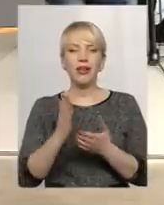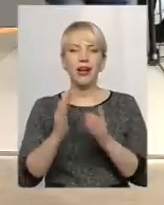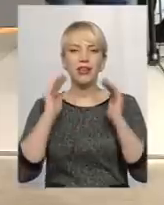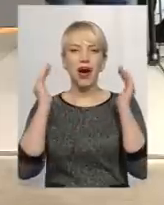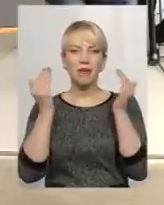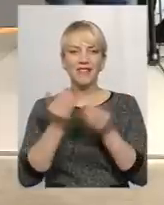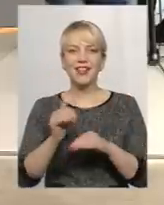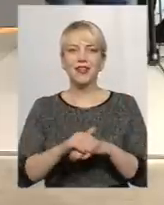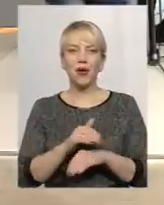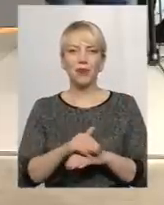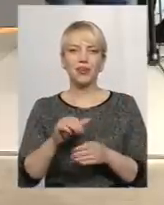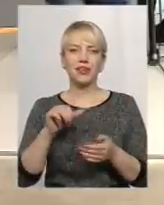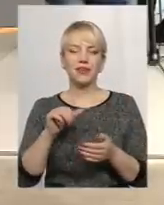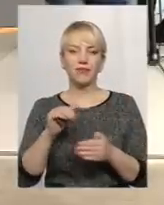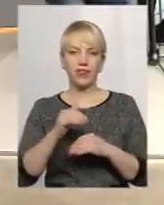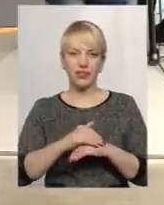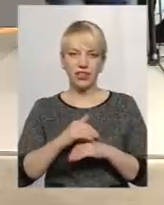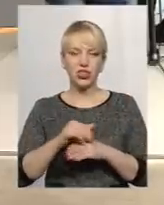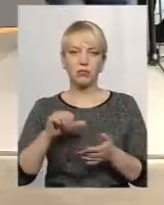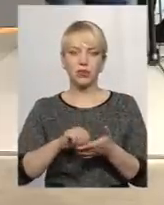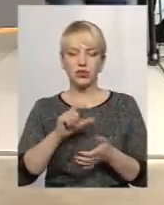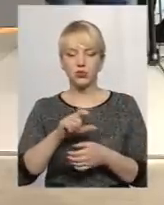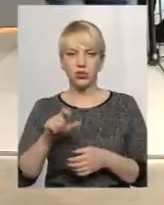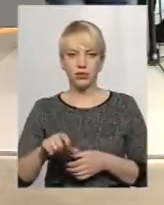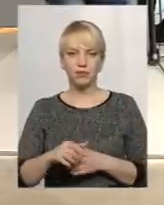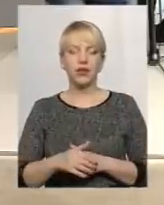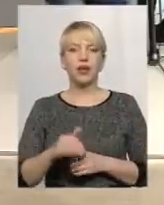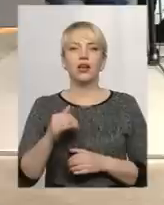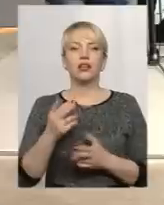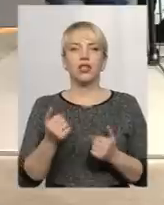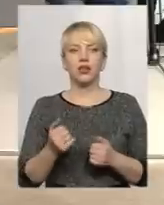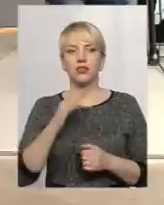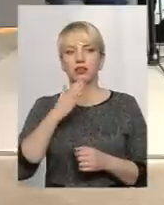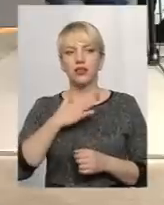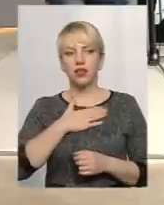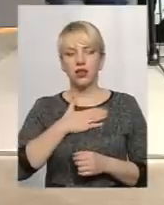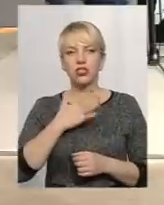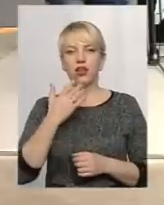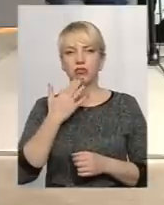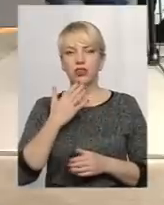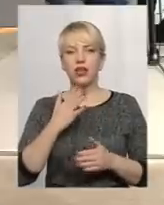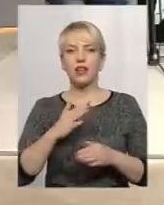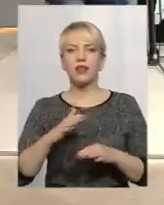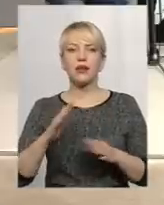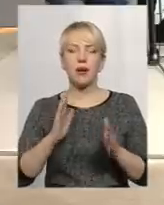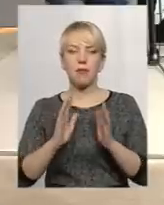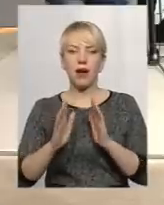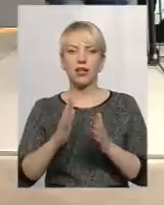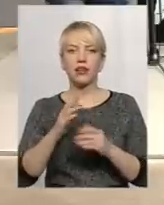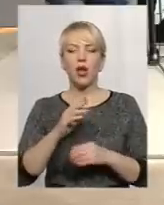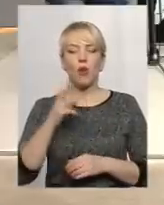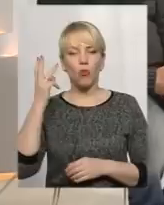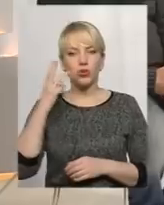Доброго вечора присутнім, доброго вечора телеглядачам. Наш Національний природний парк «Подільський Товтри» є унікальним,